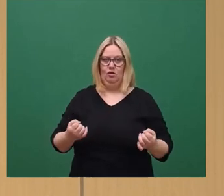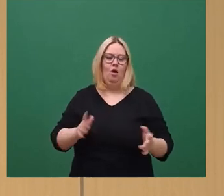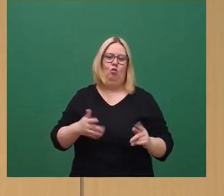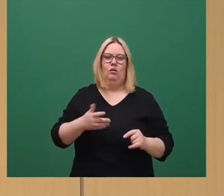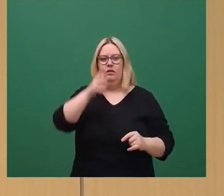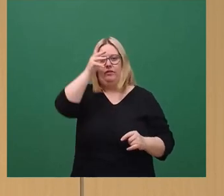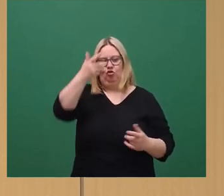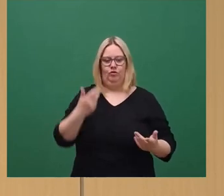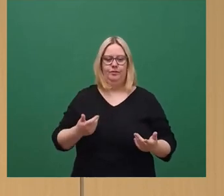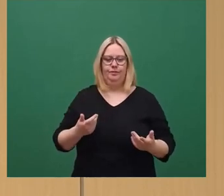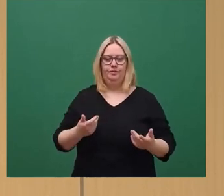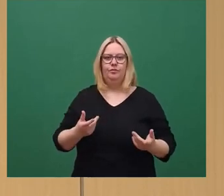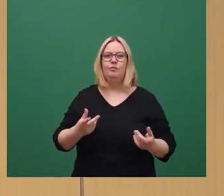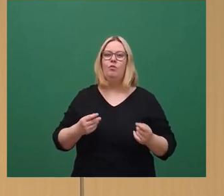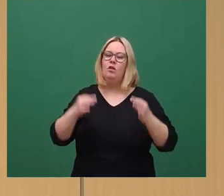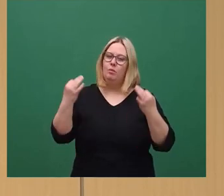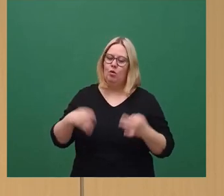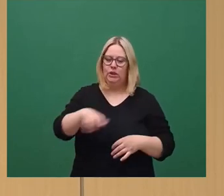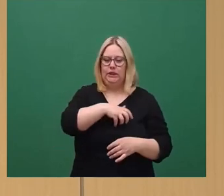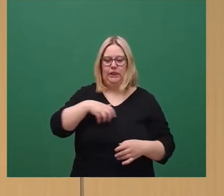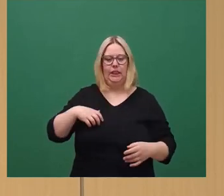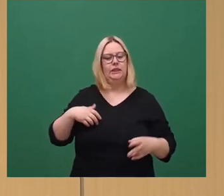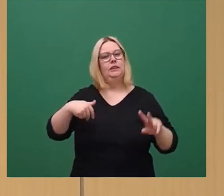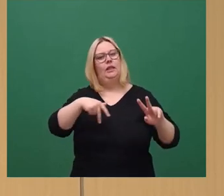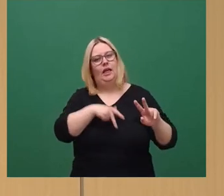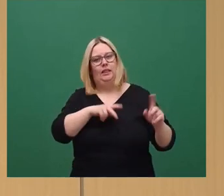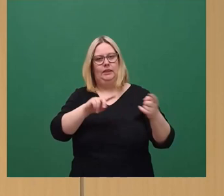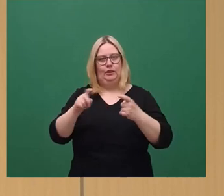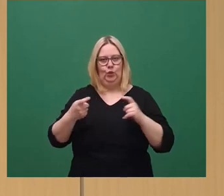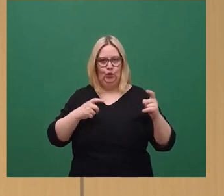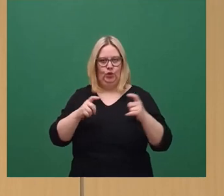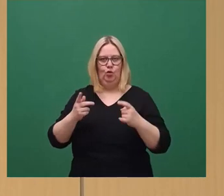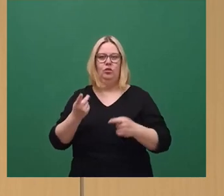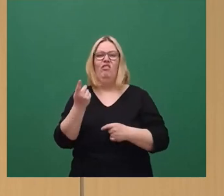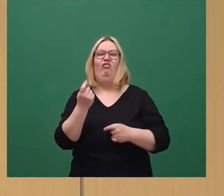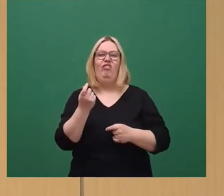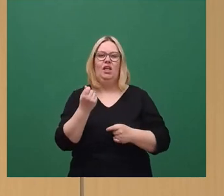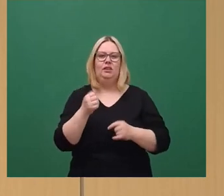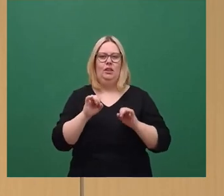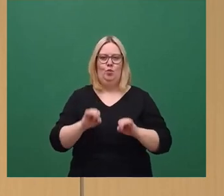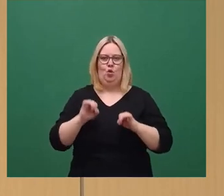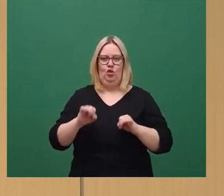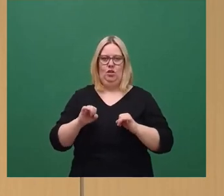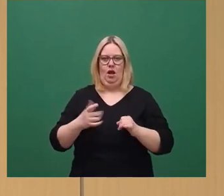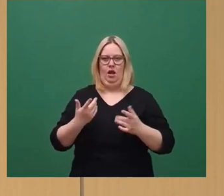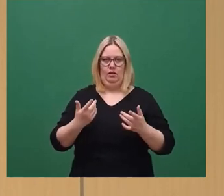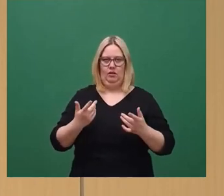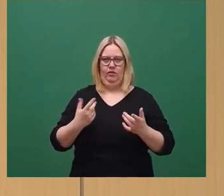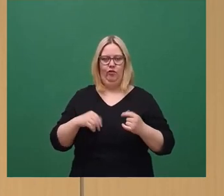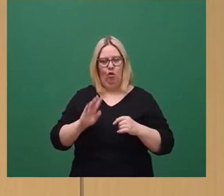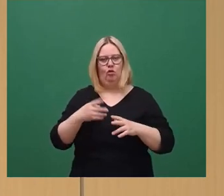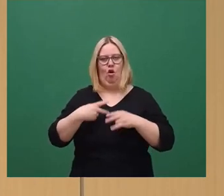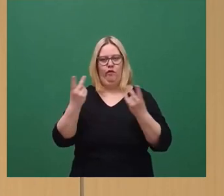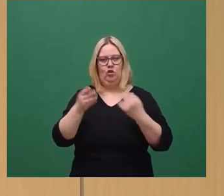sinnfrei. Wir brauchen in Dresden eine ehrliche Diskussion über das finanzierbare Leistungsspektrum des ÖPNV